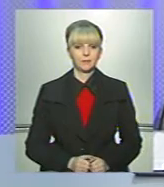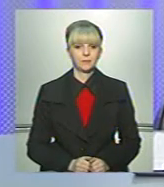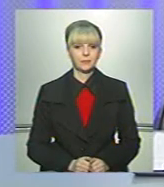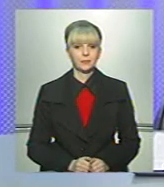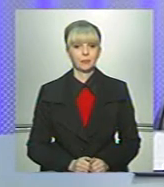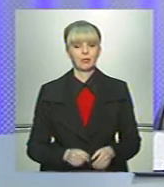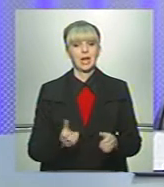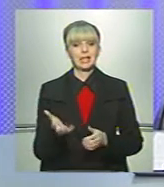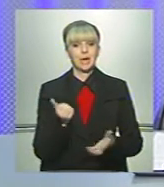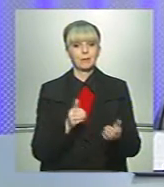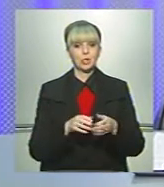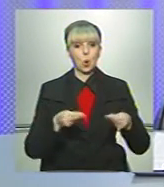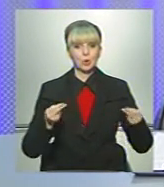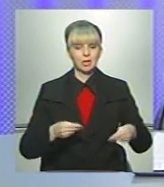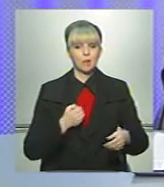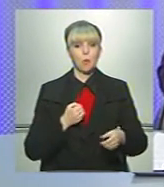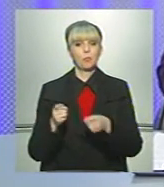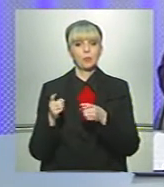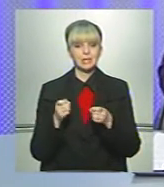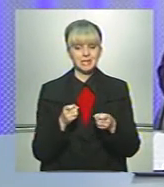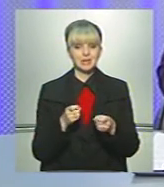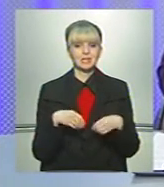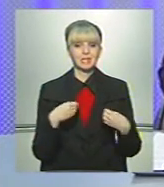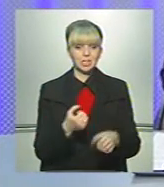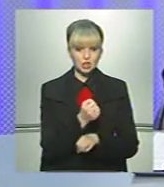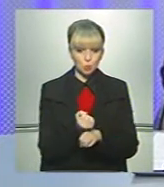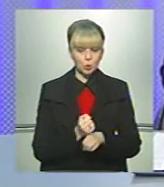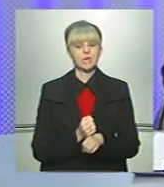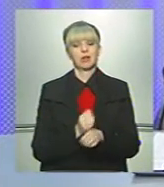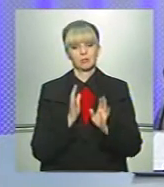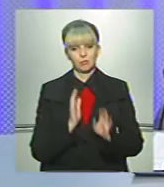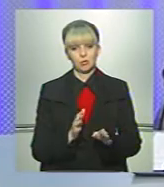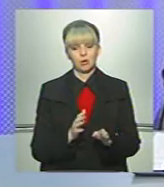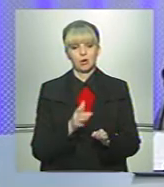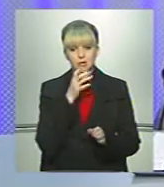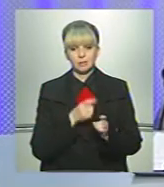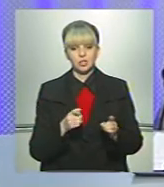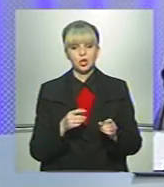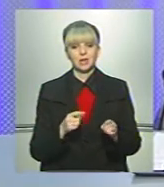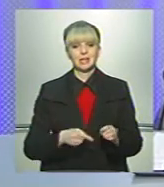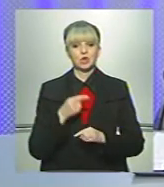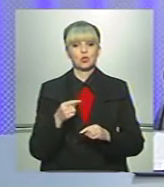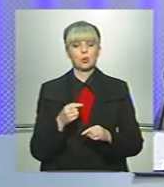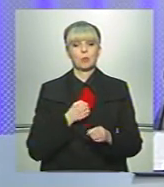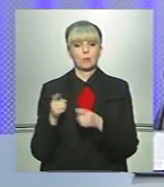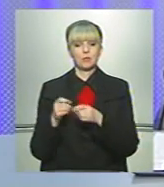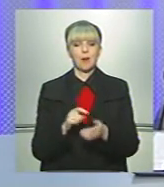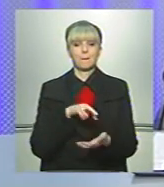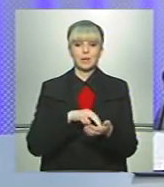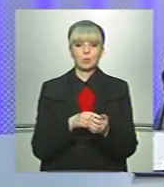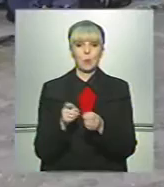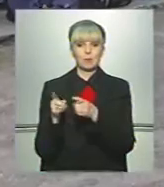Попри набір контрактників, мобілізація долав Збройних сил таки буде. Під час чергової хвилі мобілізації планується призвати